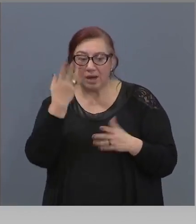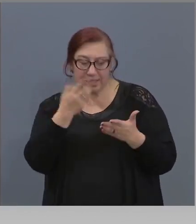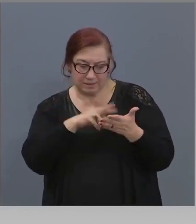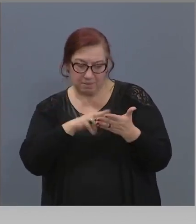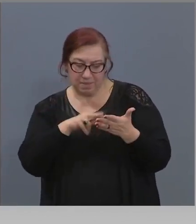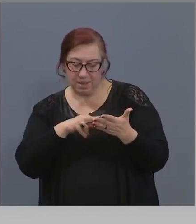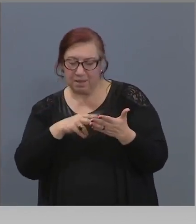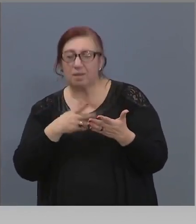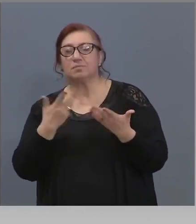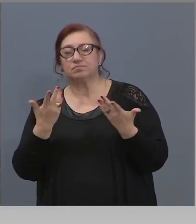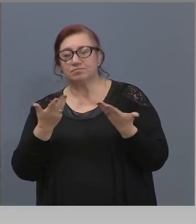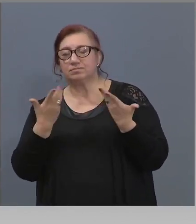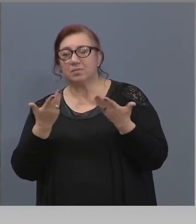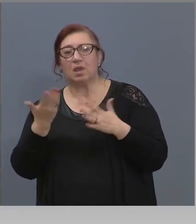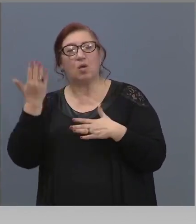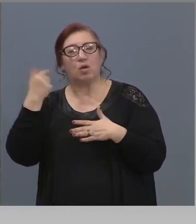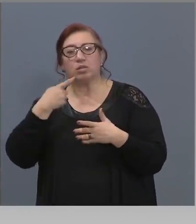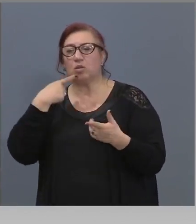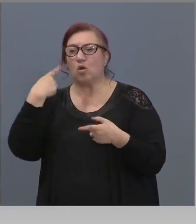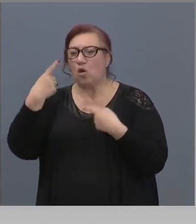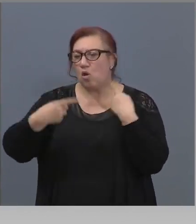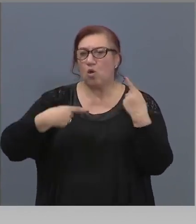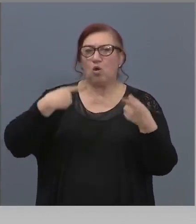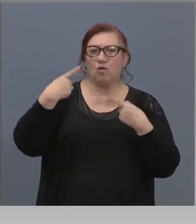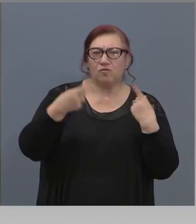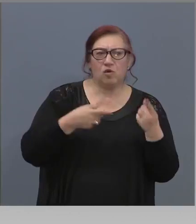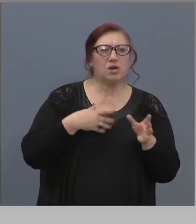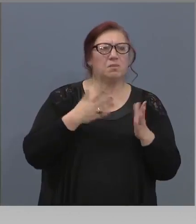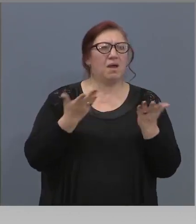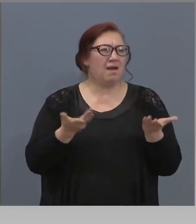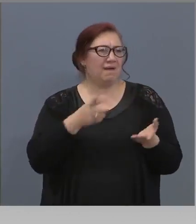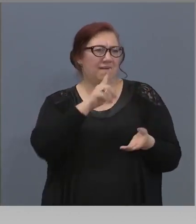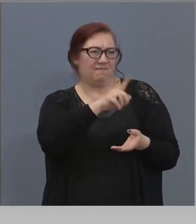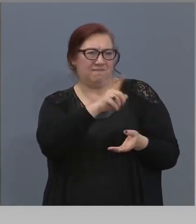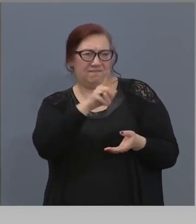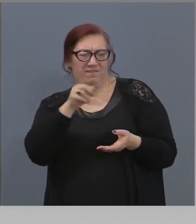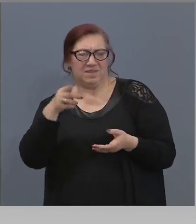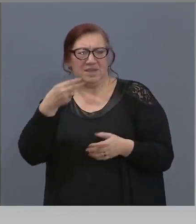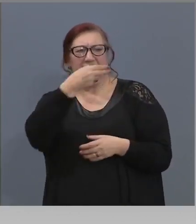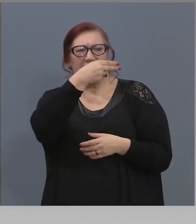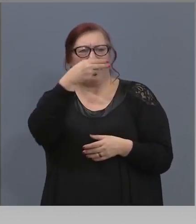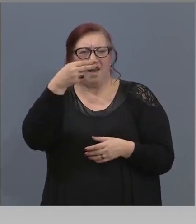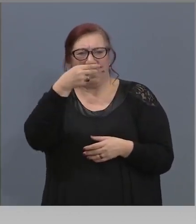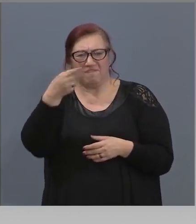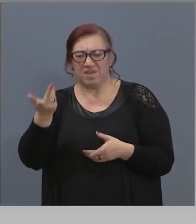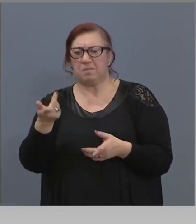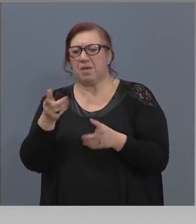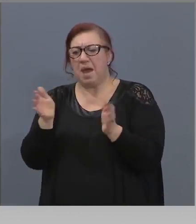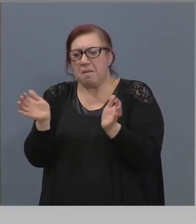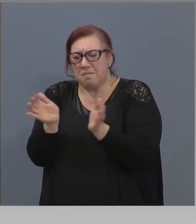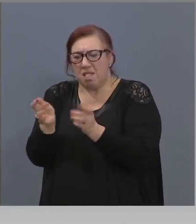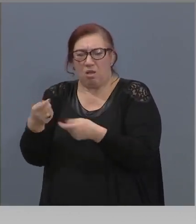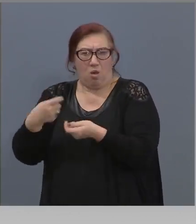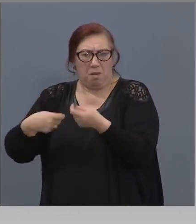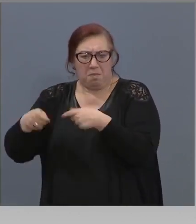Че когато ние говориме как всяка една фирмичка, магазинче или там как да